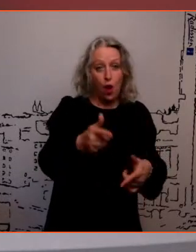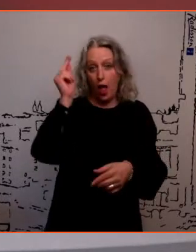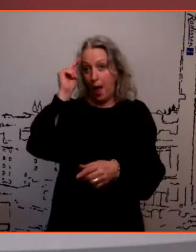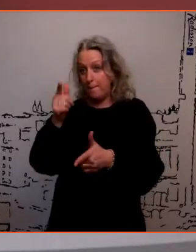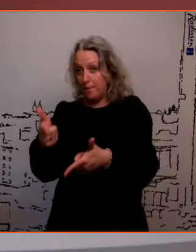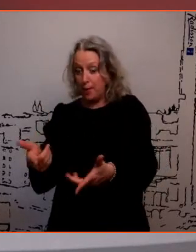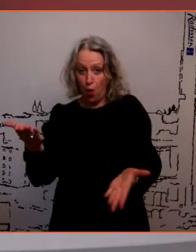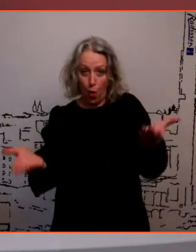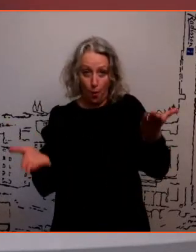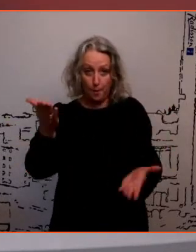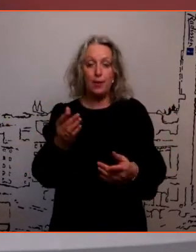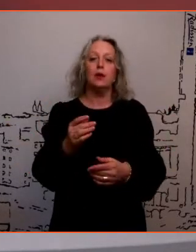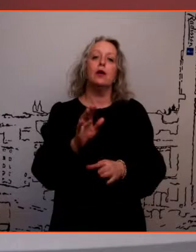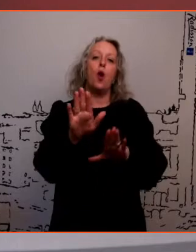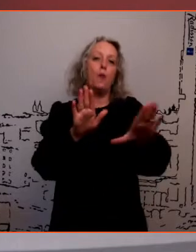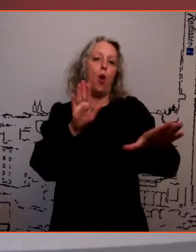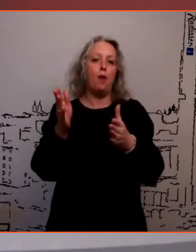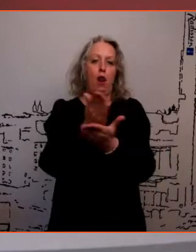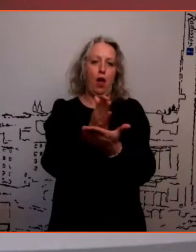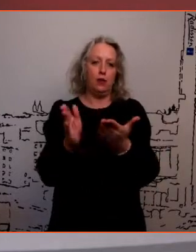lahendab selle küsimuse enda ja üks ise.